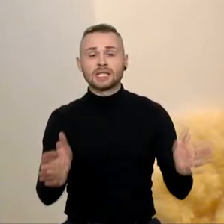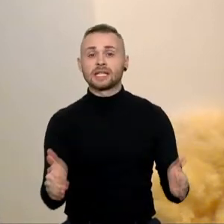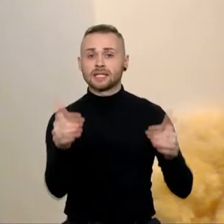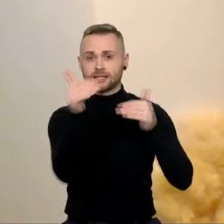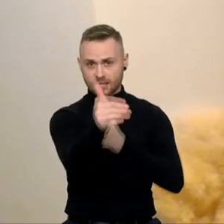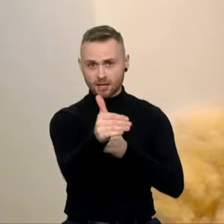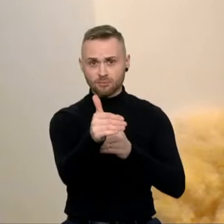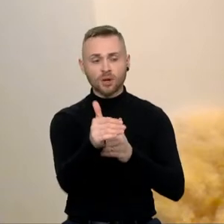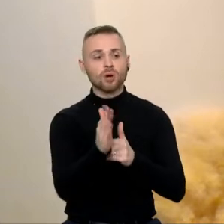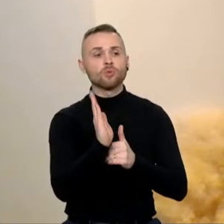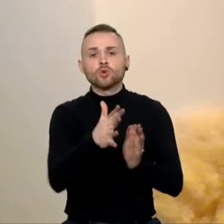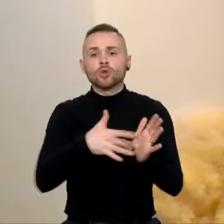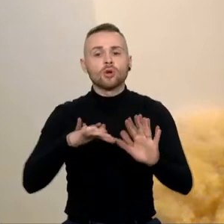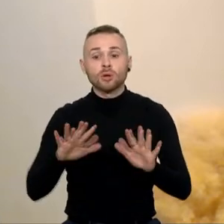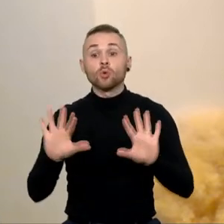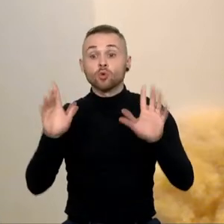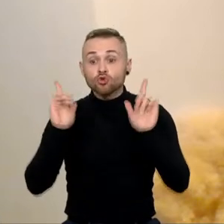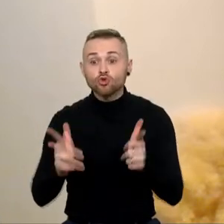tikrai atsistatydintų?